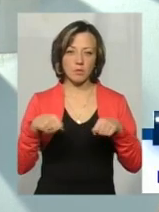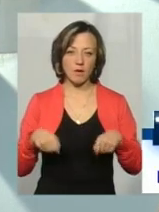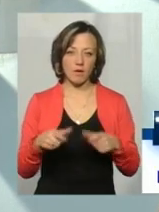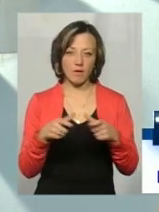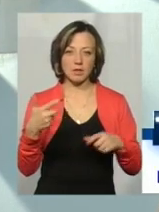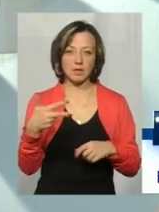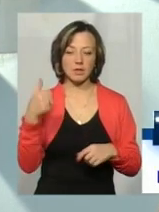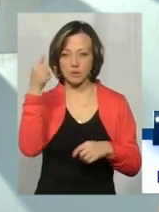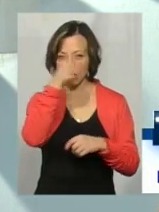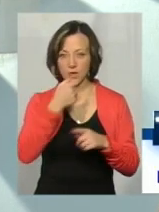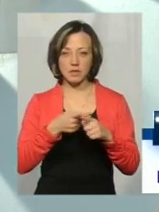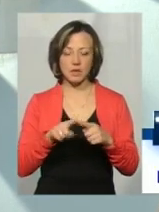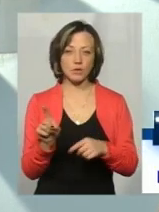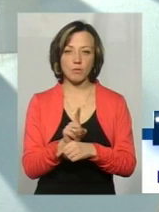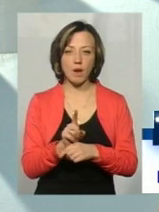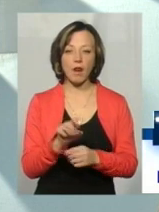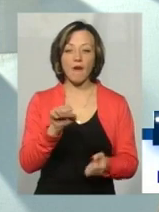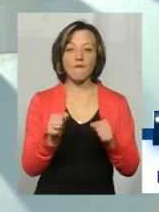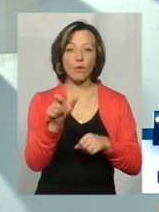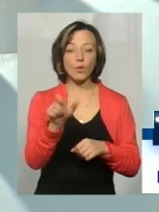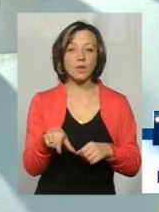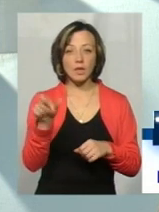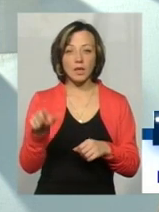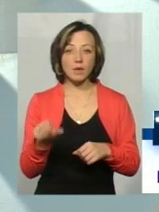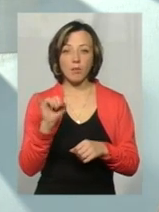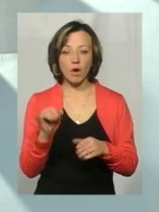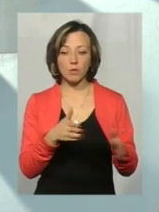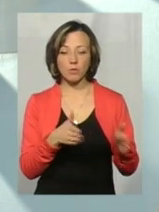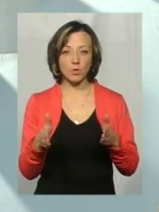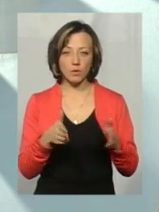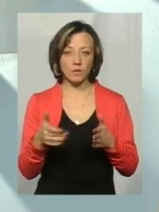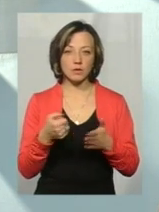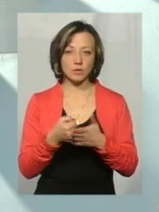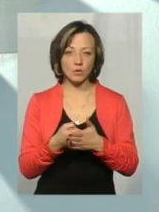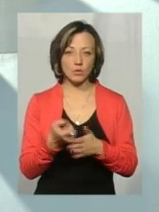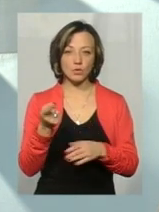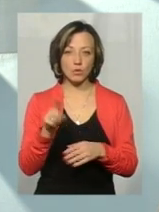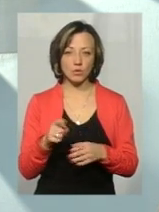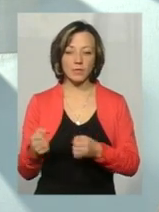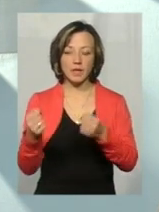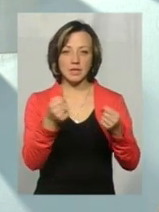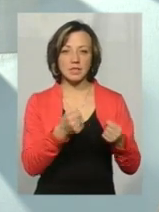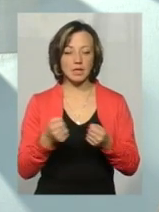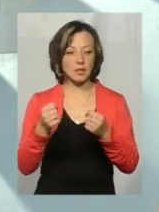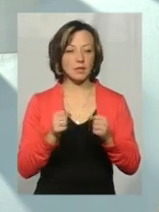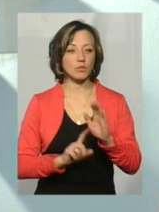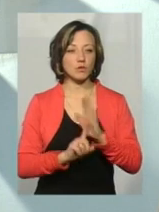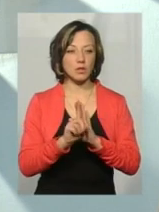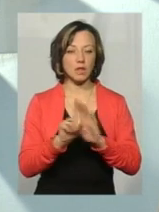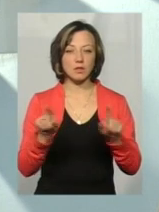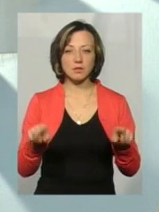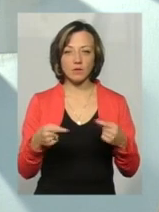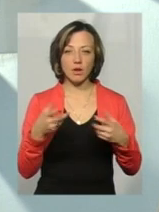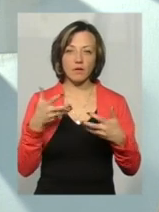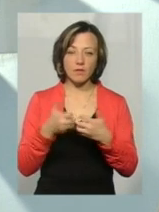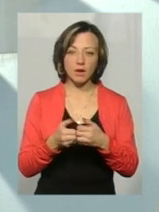30 років. Тобто, це є нормально. Водії, які погано підготовилися до того, щоб їздити за кермом і починали там створювати